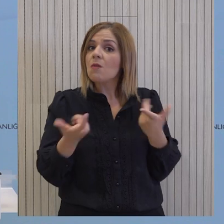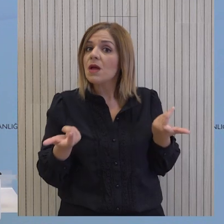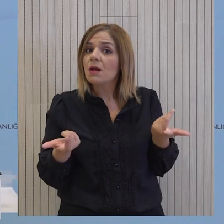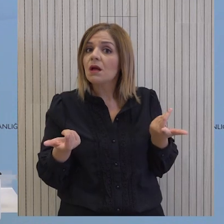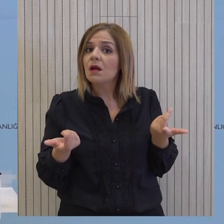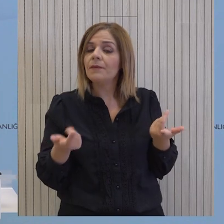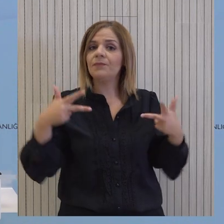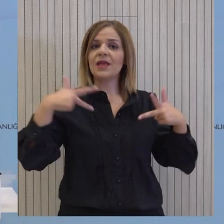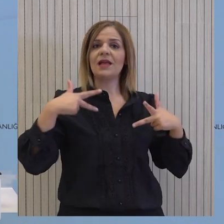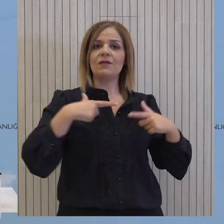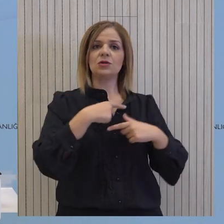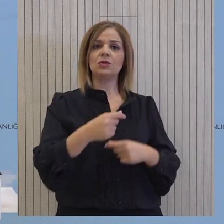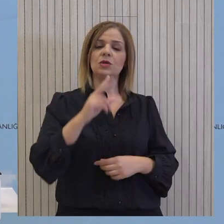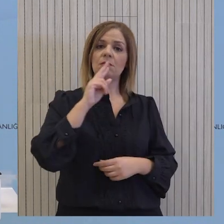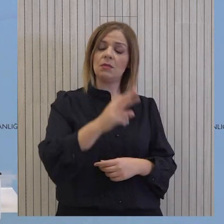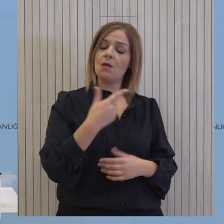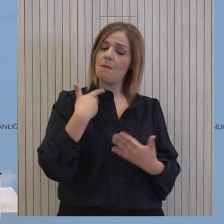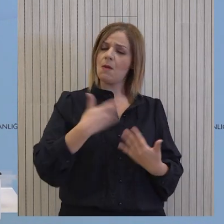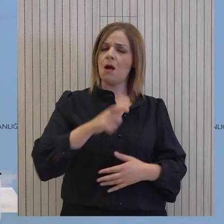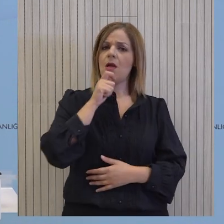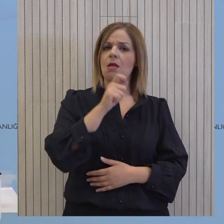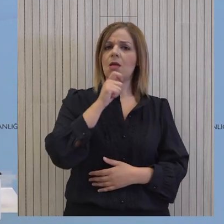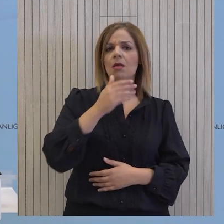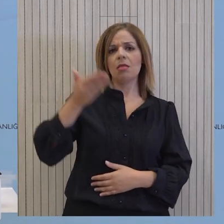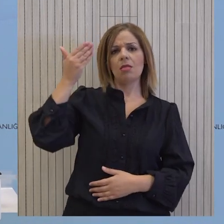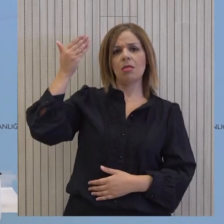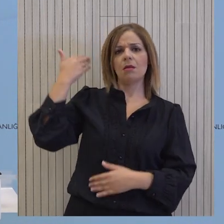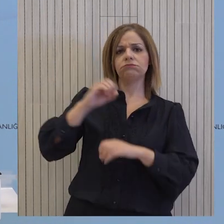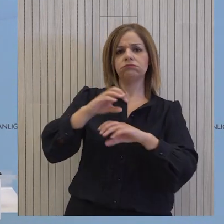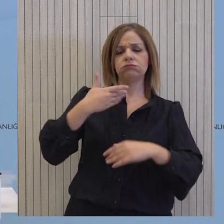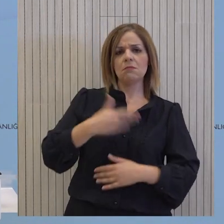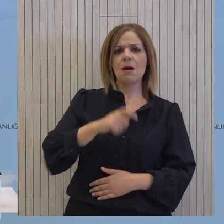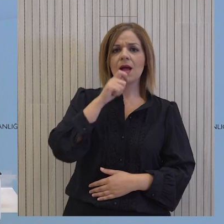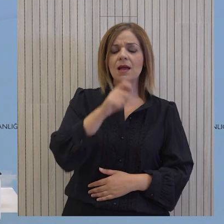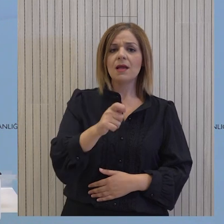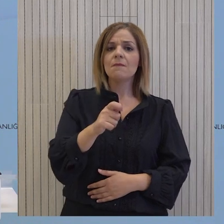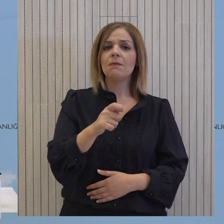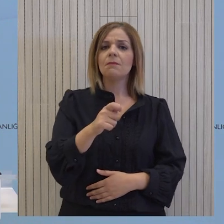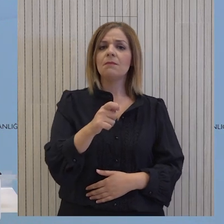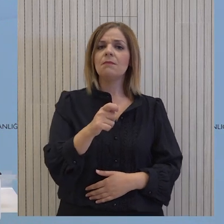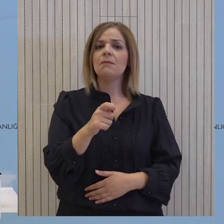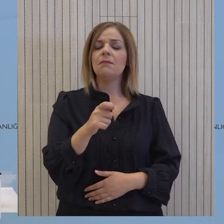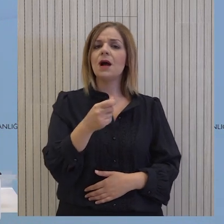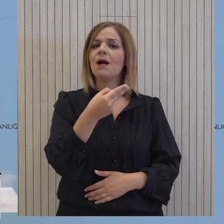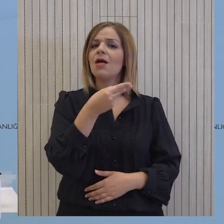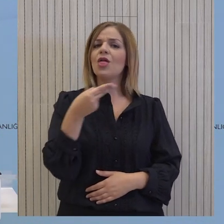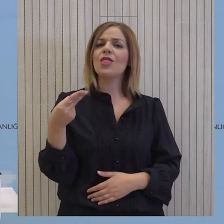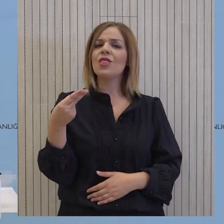Όπως έχουμε πει και σε προηγούμενη ενημέρωση, η εξέταση ενός